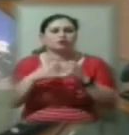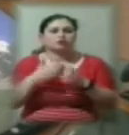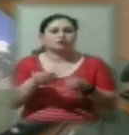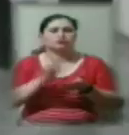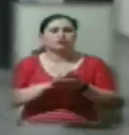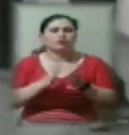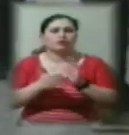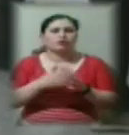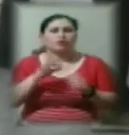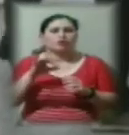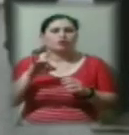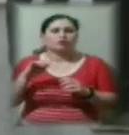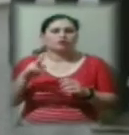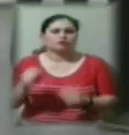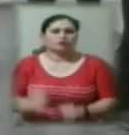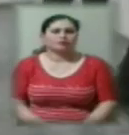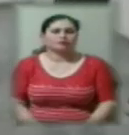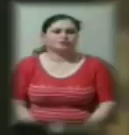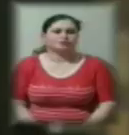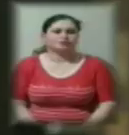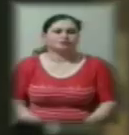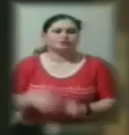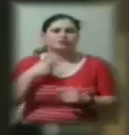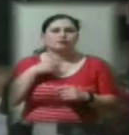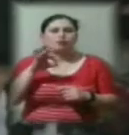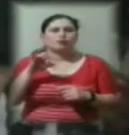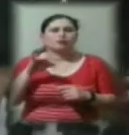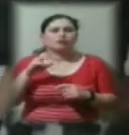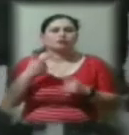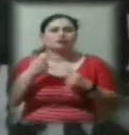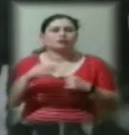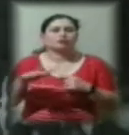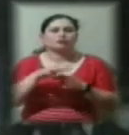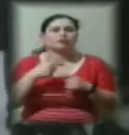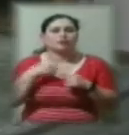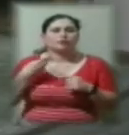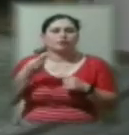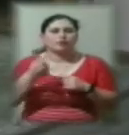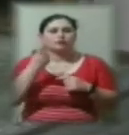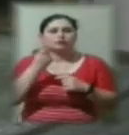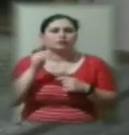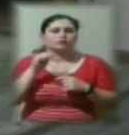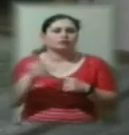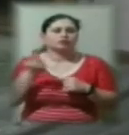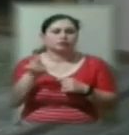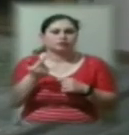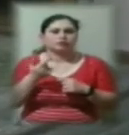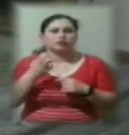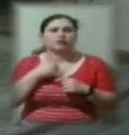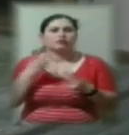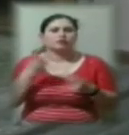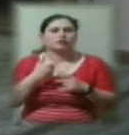оренди. Ми орендуємо певні ділянки, за це платимо 100 тисяч гривень. Нам необхідно цю інформацію